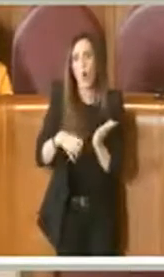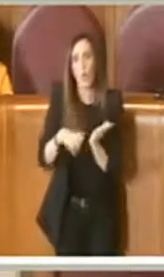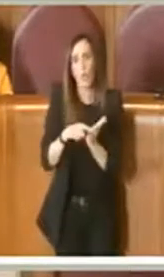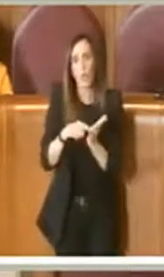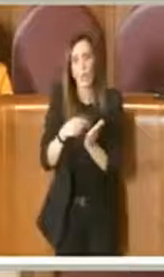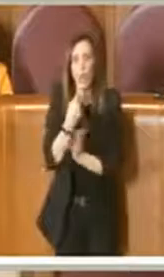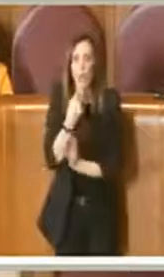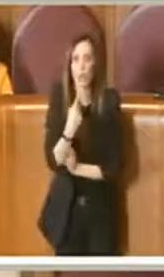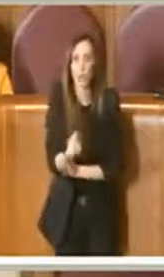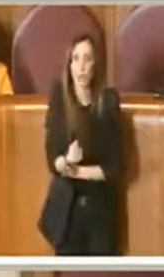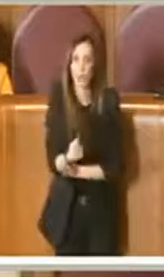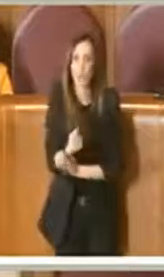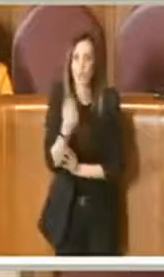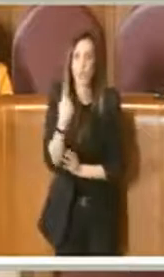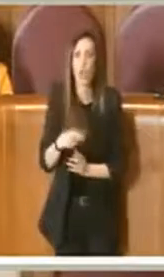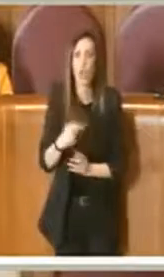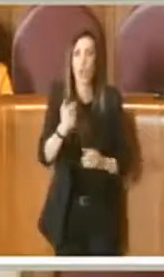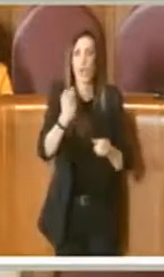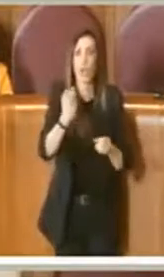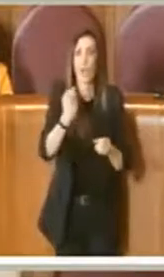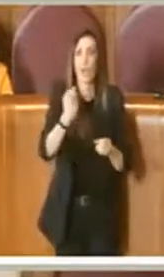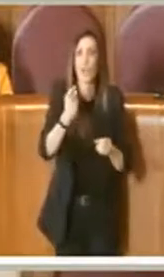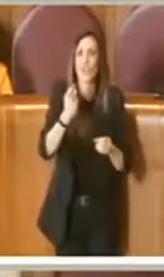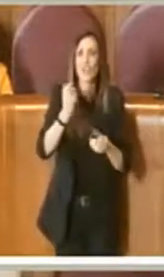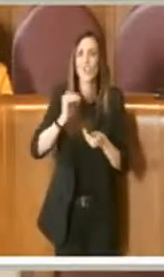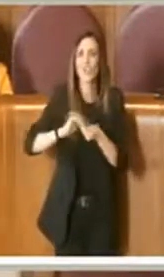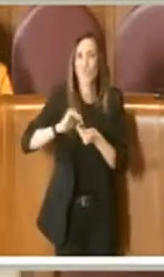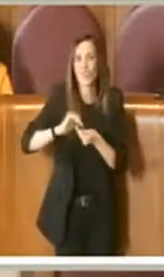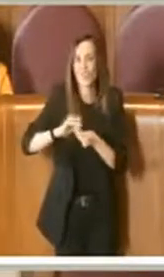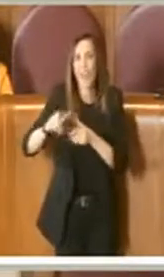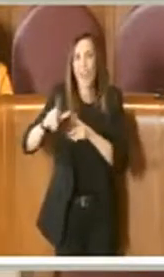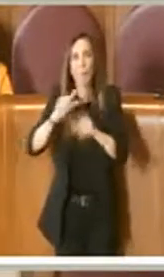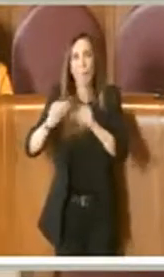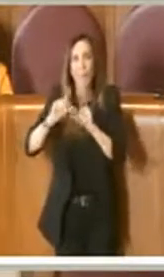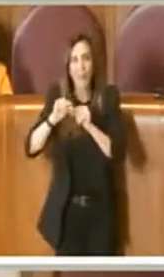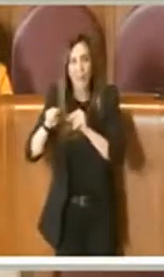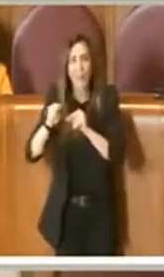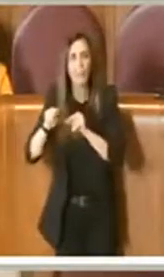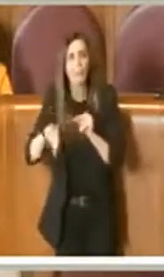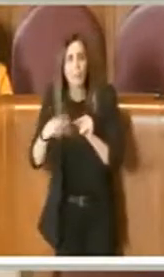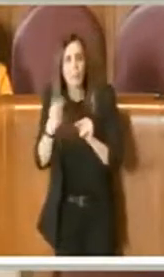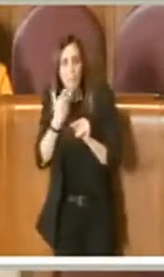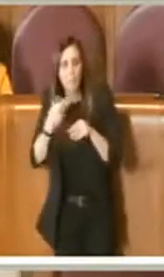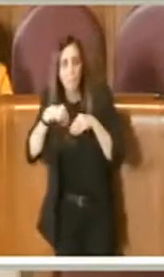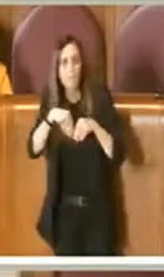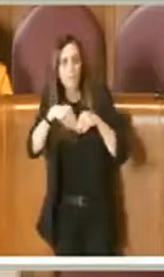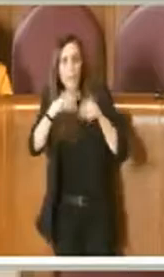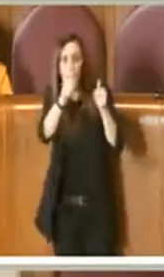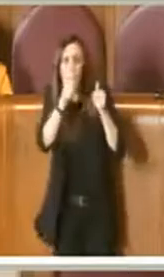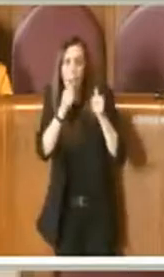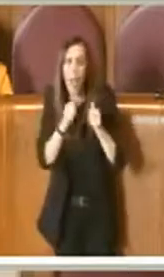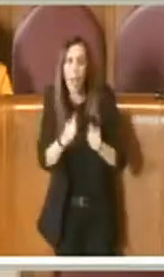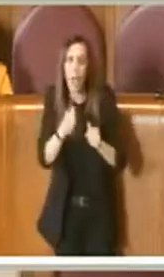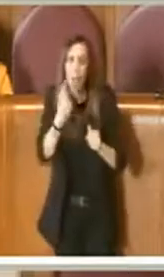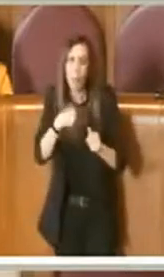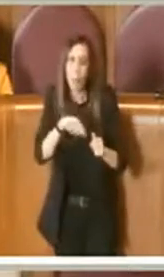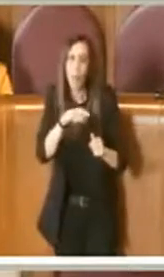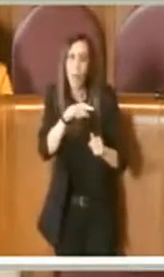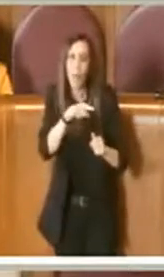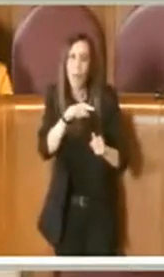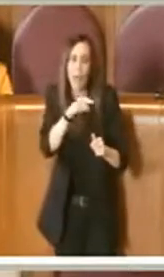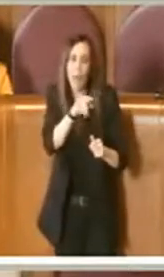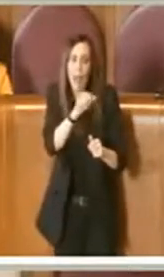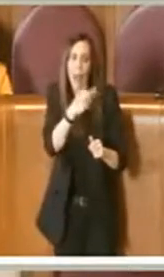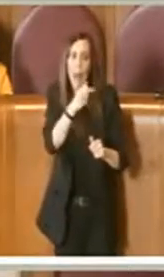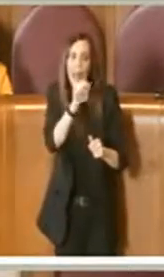che società come Mercedes adesso investono e partecipano alle gare di ATAC. Questo